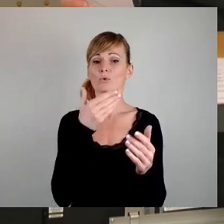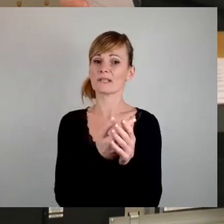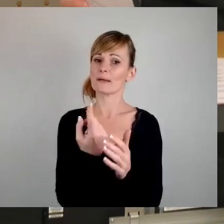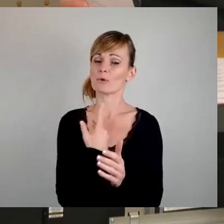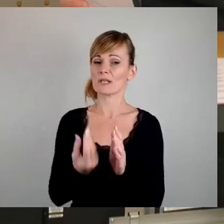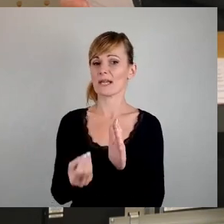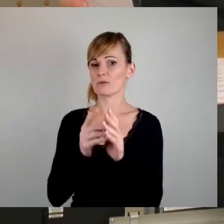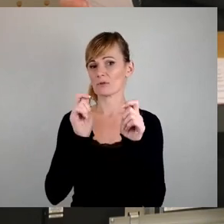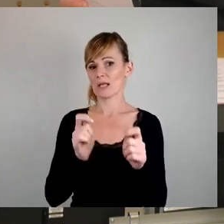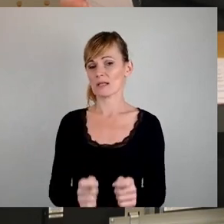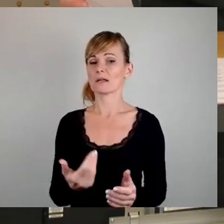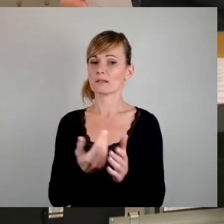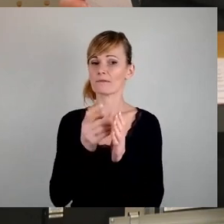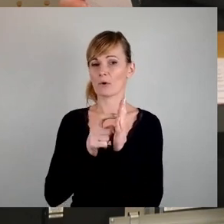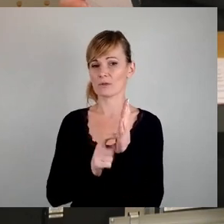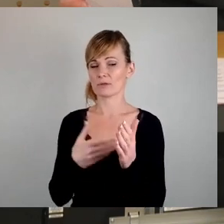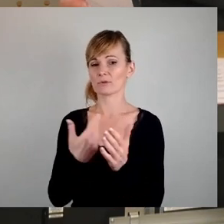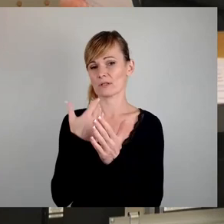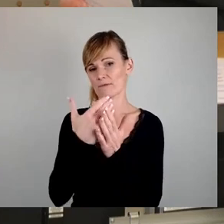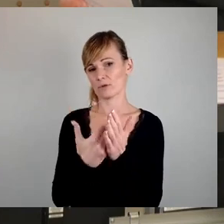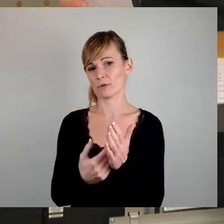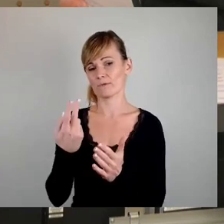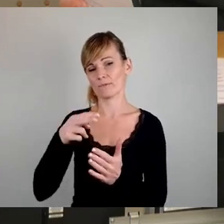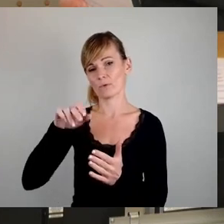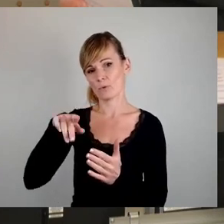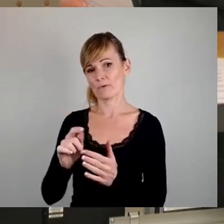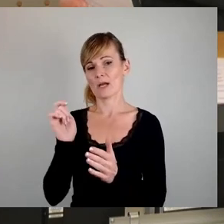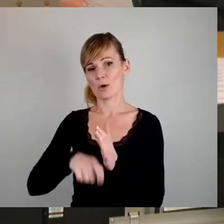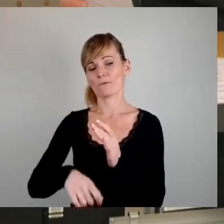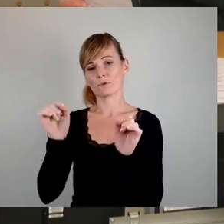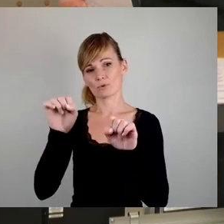Voraussetzung ist, dass wir dieser Vorlage zum Bonovi-Ankauf zustimmen können. Vielen Dank.